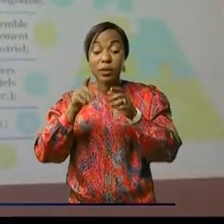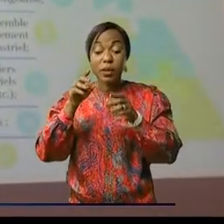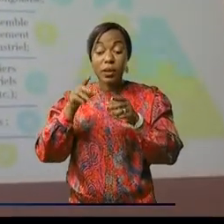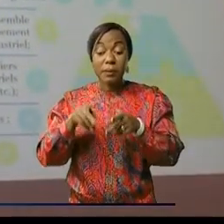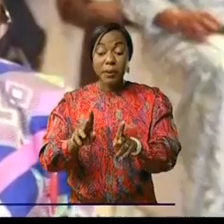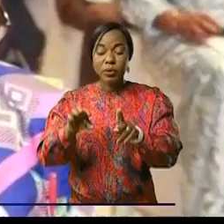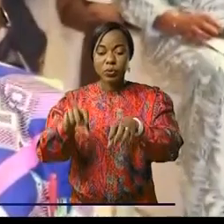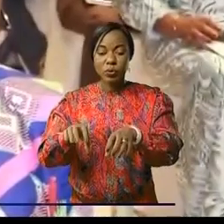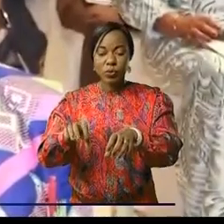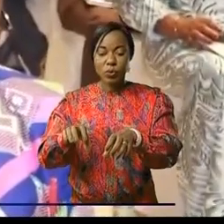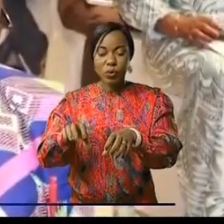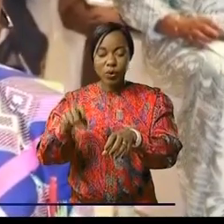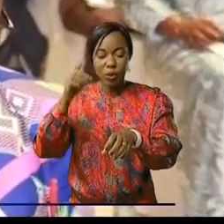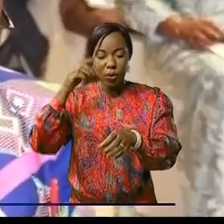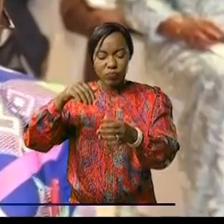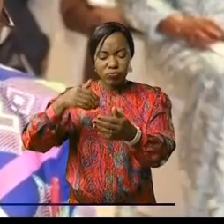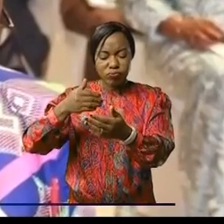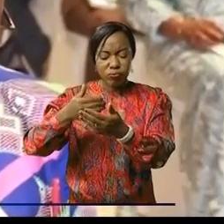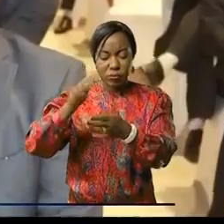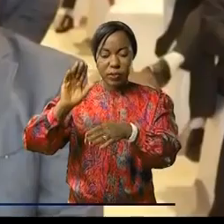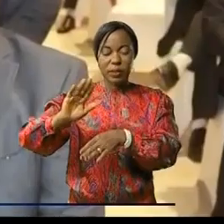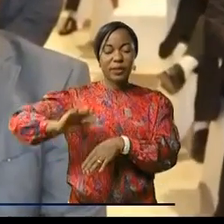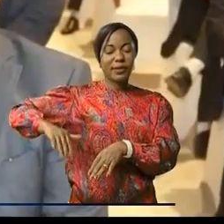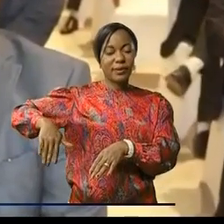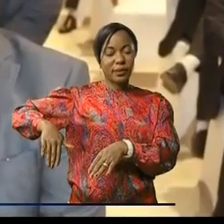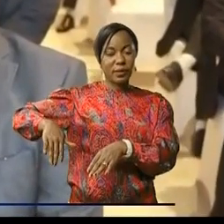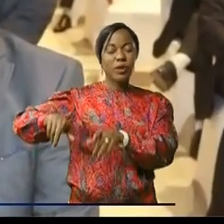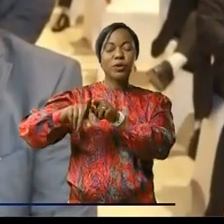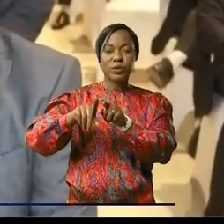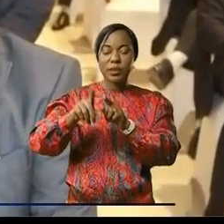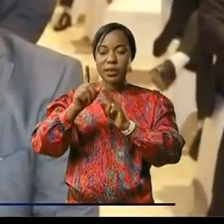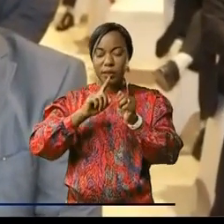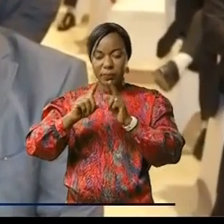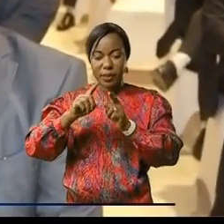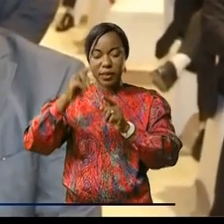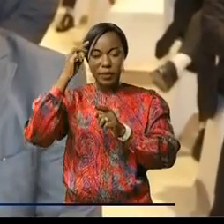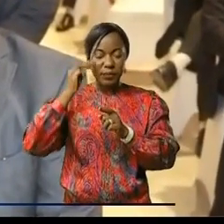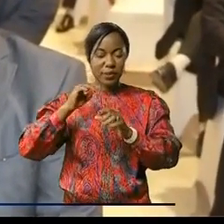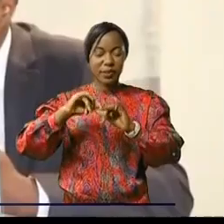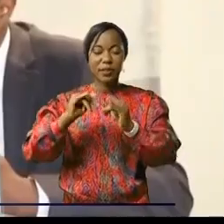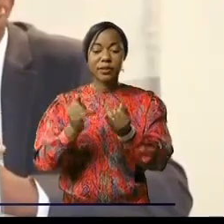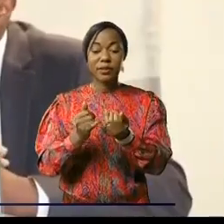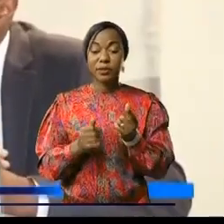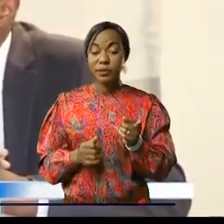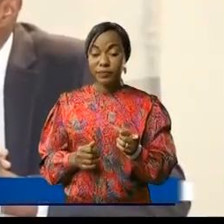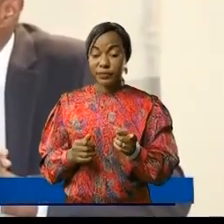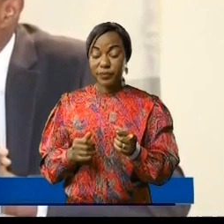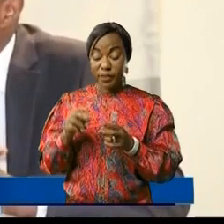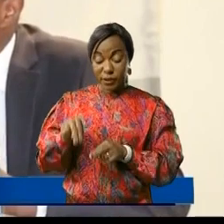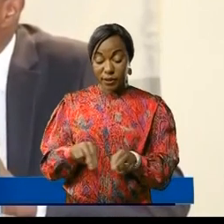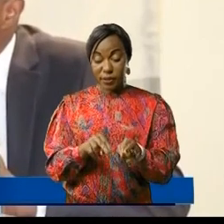de rattraper son retard industriel, a martelé le patron de l'industrie. La stratégie de mise en œuvre